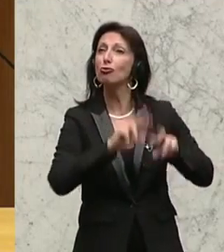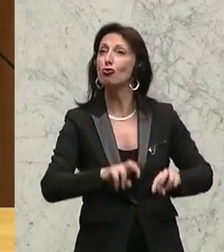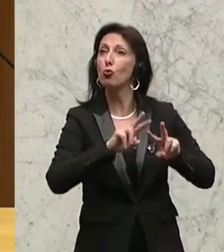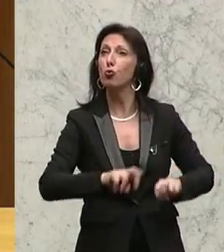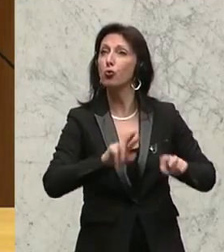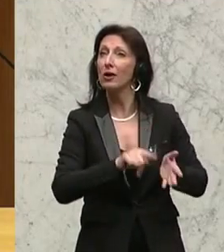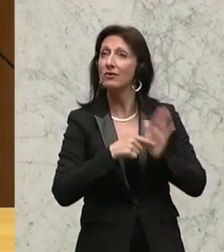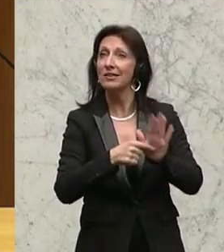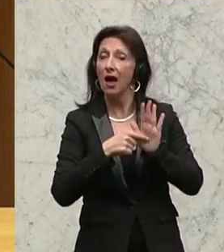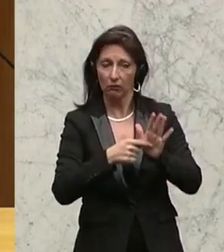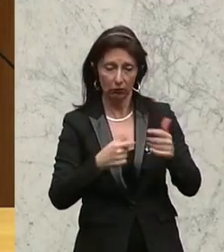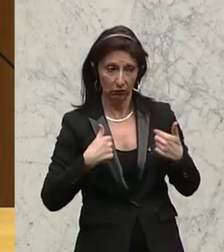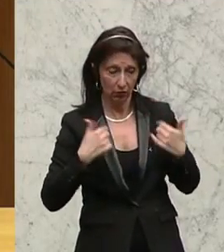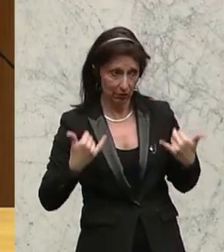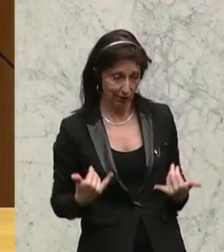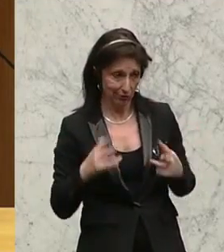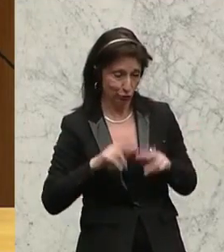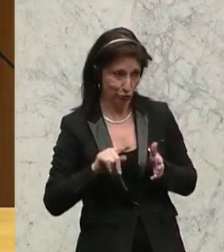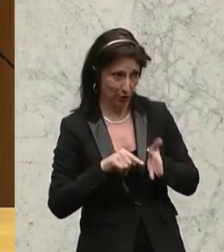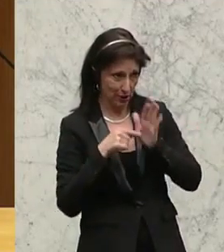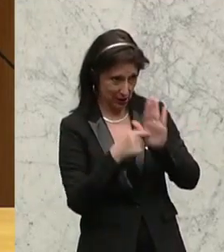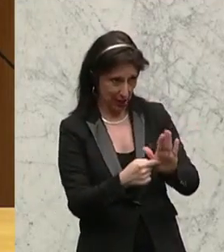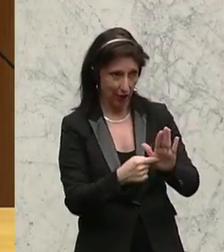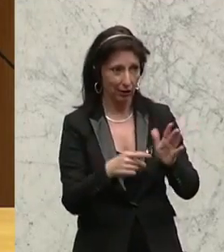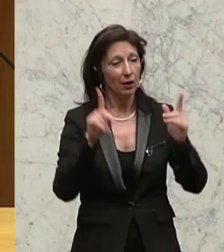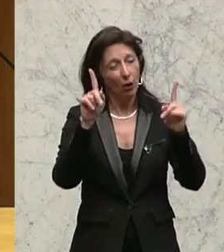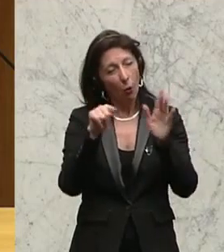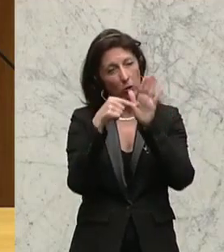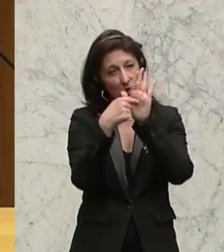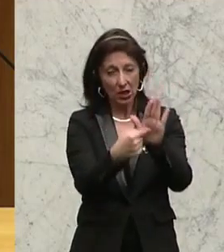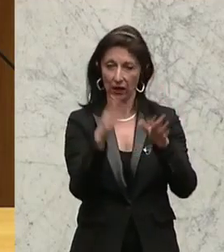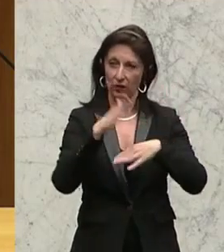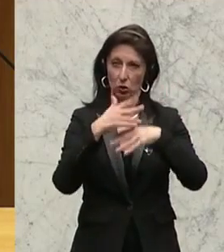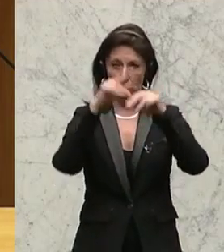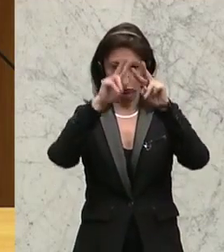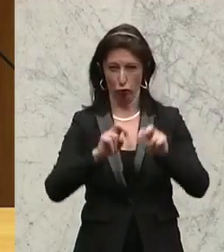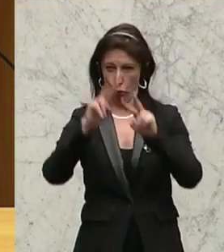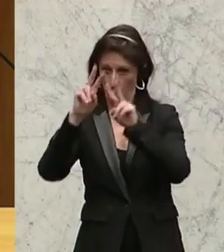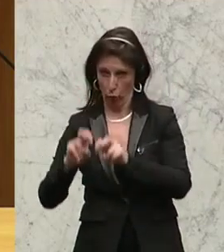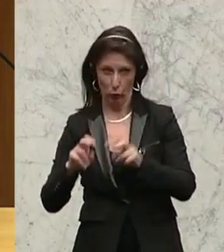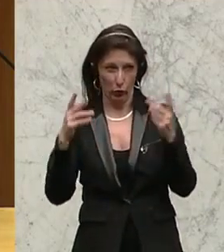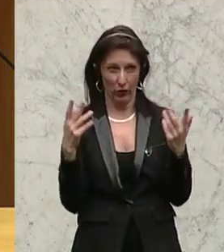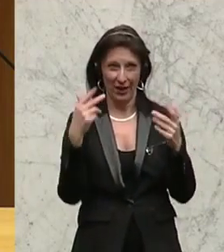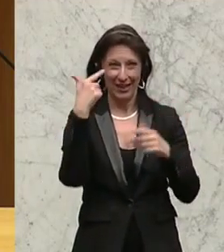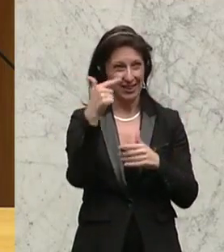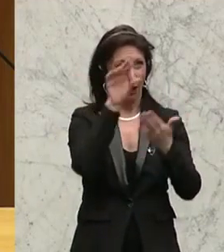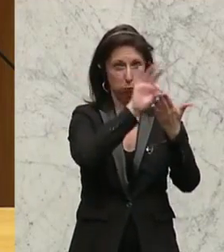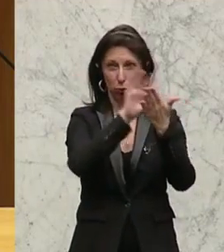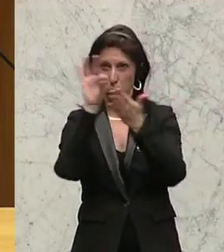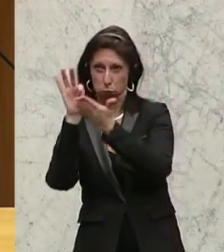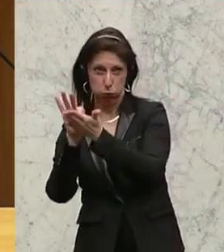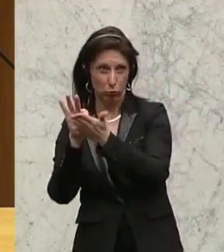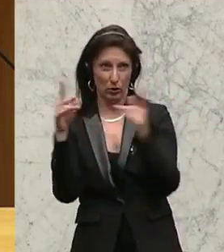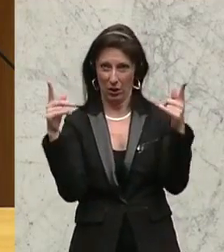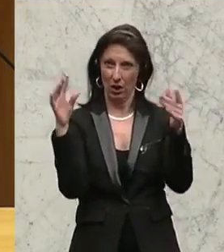was mitgebracht. Ich erkläre Ihnen, wie das funktioniert, wenn zwei Variablen ohne zugrund liegende Kausalität eine Korrelation